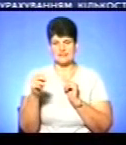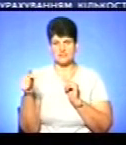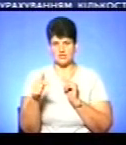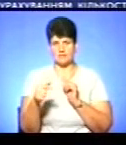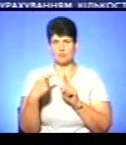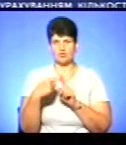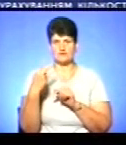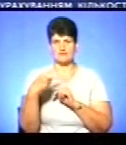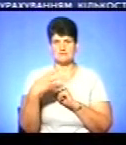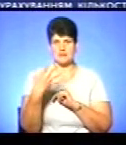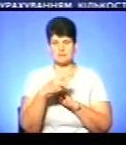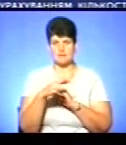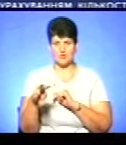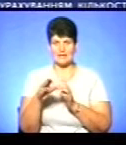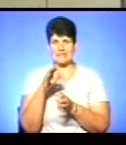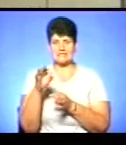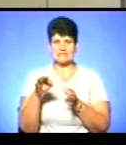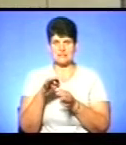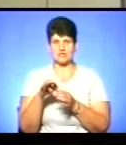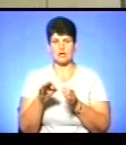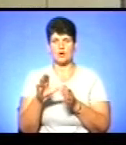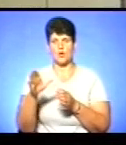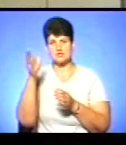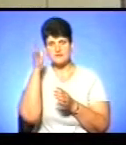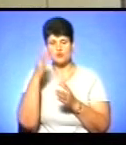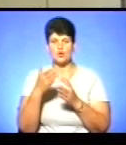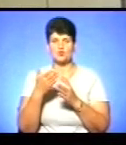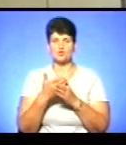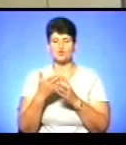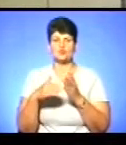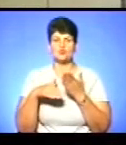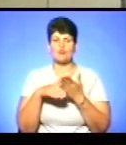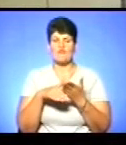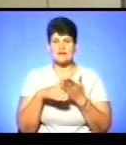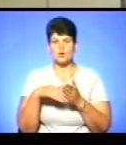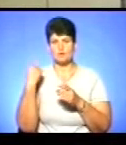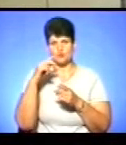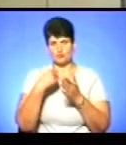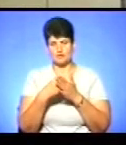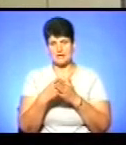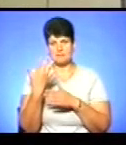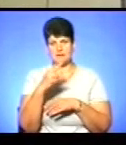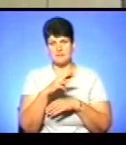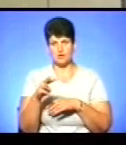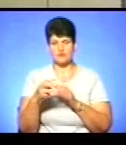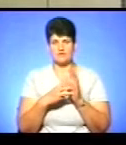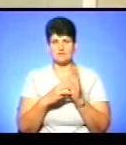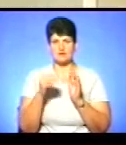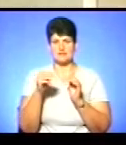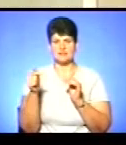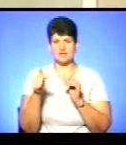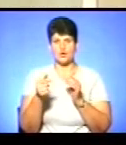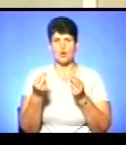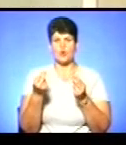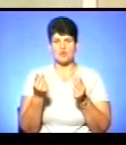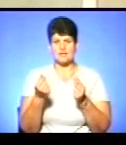25 мільйонів залишків освітньої субвенції з обласного бюджету та 5 мільйонів 800 тисяч гривень коштів місцевих